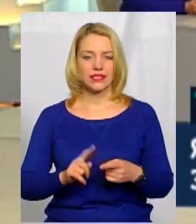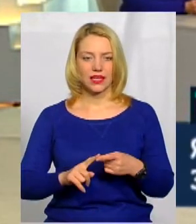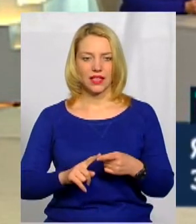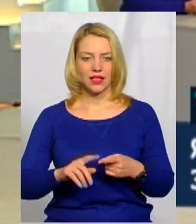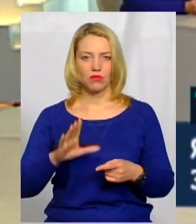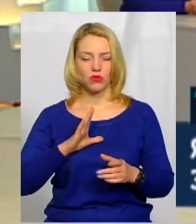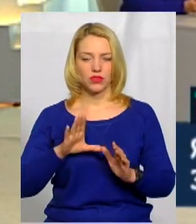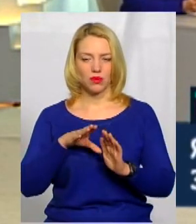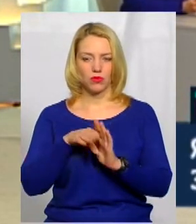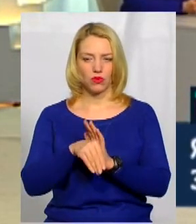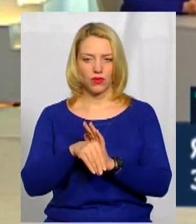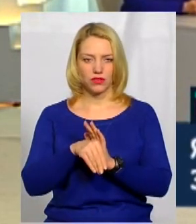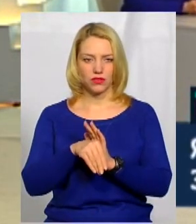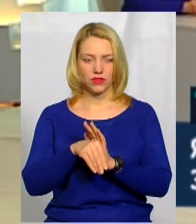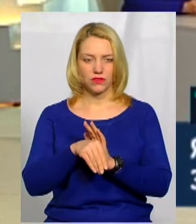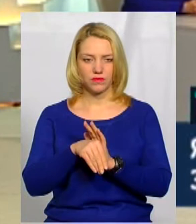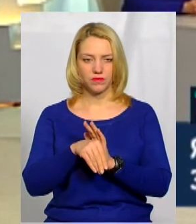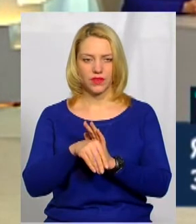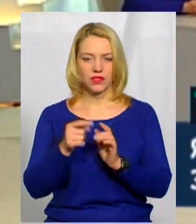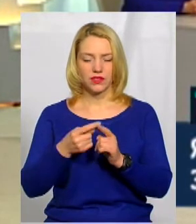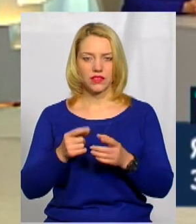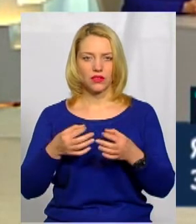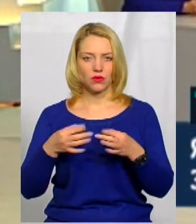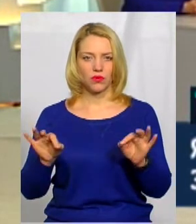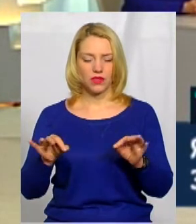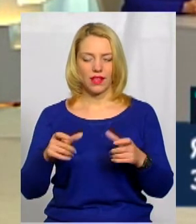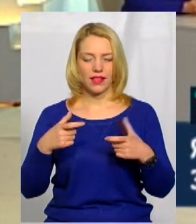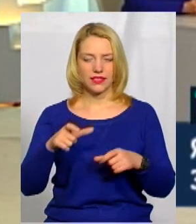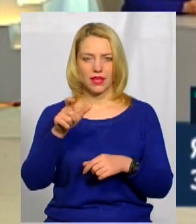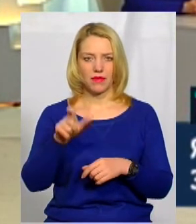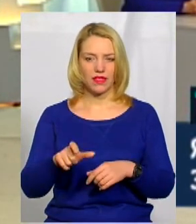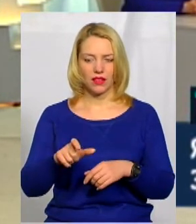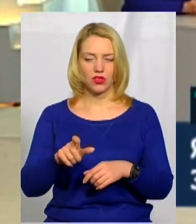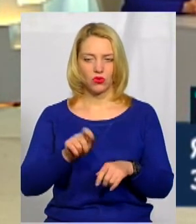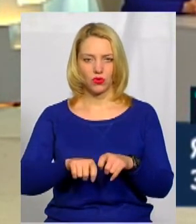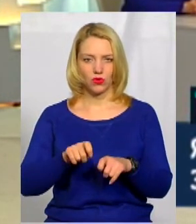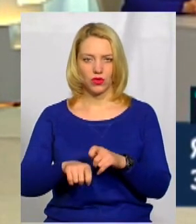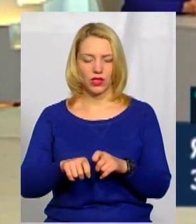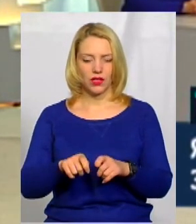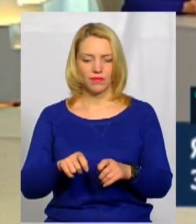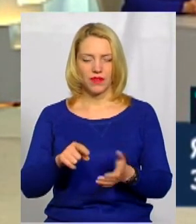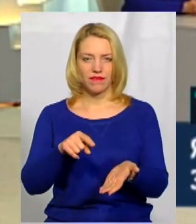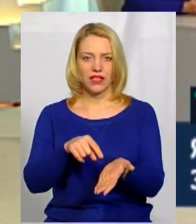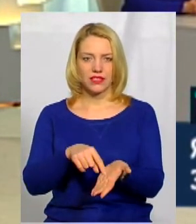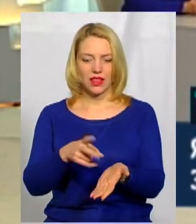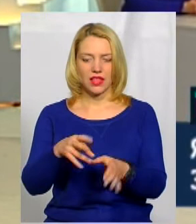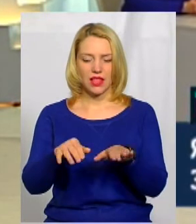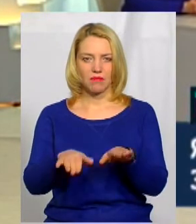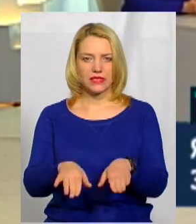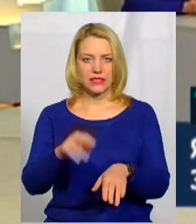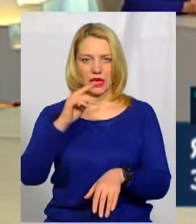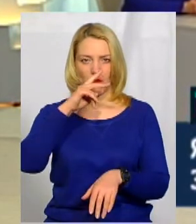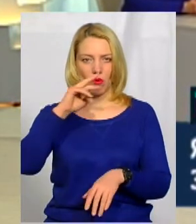запроваджений чек-лист. Це дозволяє екзаменатору вказати зразу ж на місці